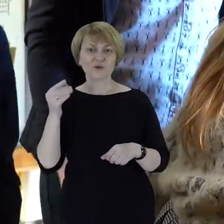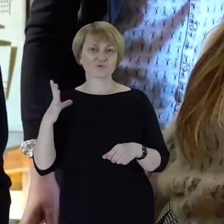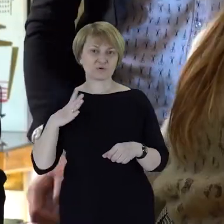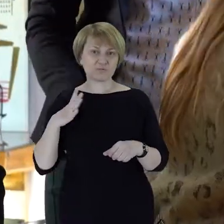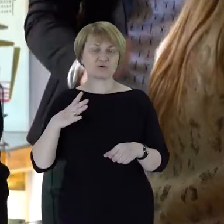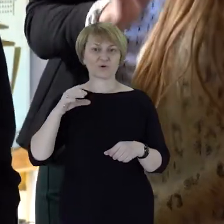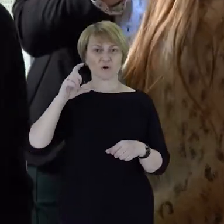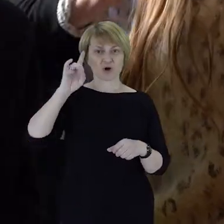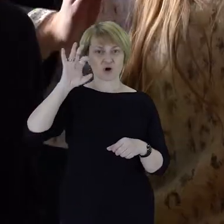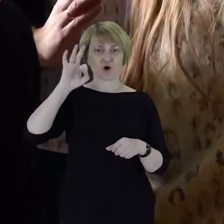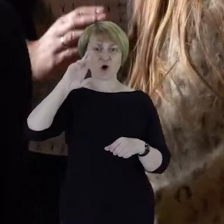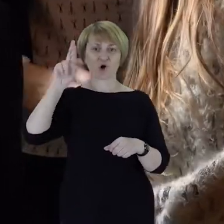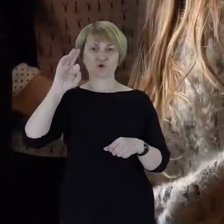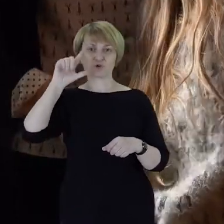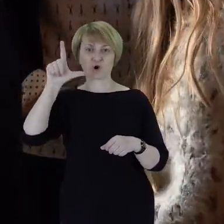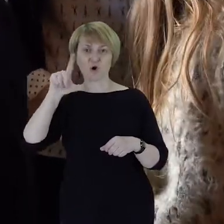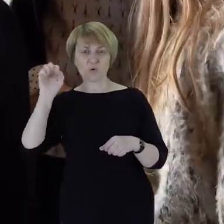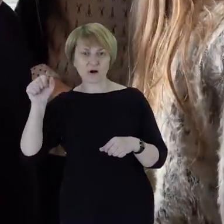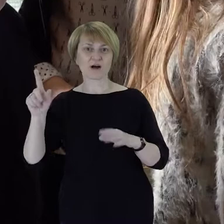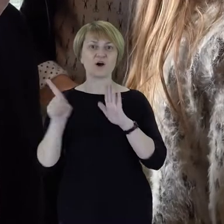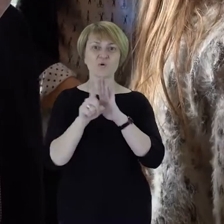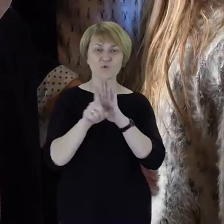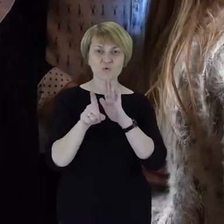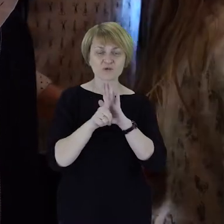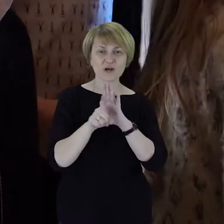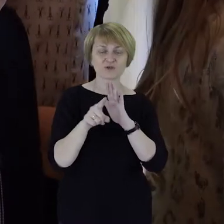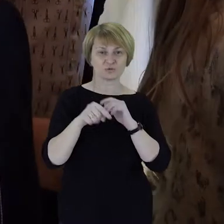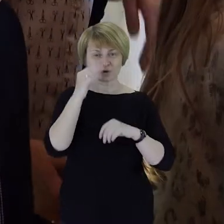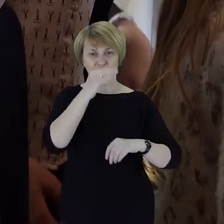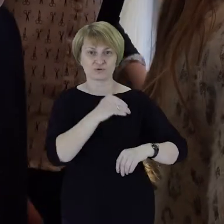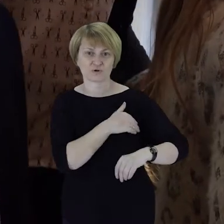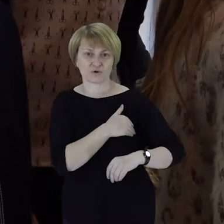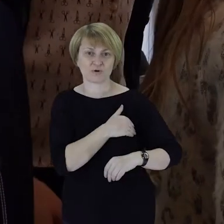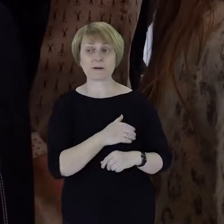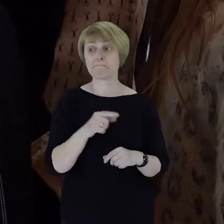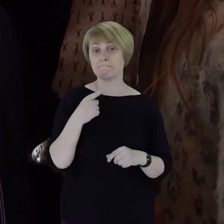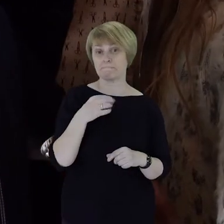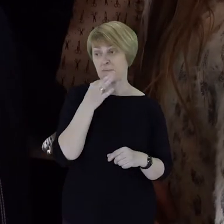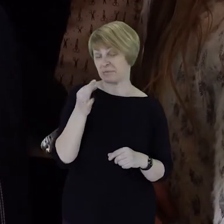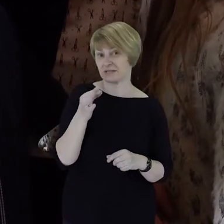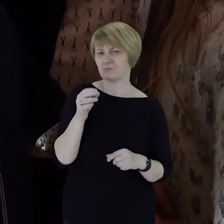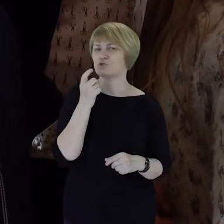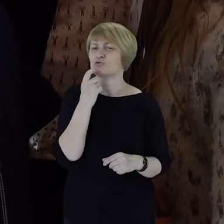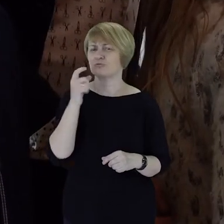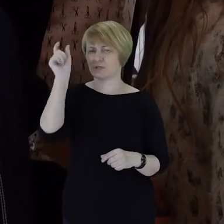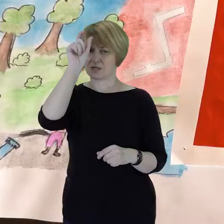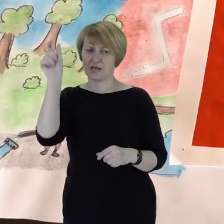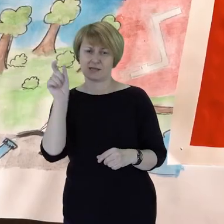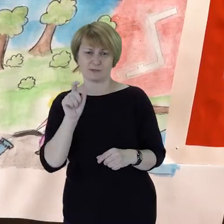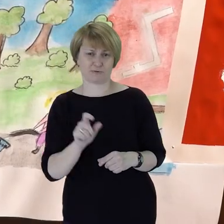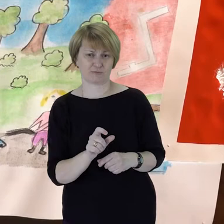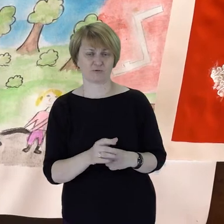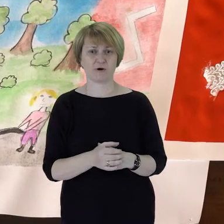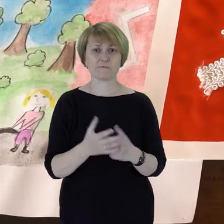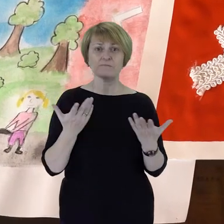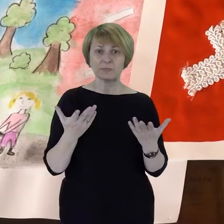pana Wiktora Gorzołki, uczęszcza jeszcze do naszej szkoły. Często pytają właśnie, czym jest rodło, nie zdają sobie sprawy dokładnie z tego, czym